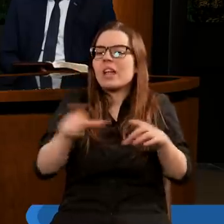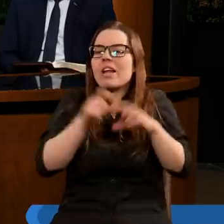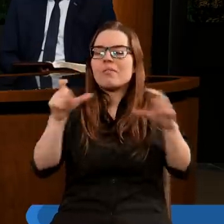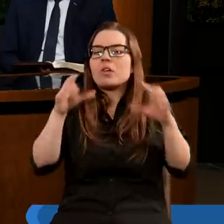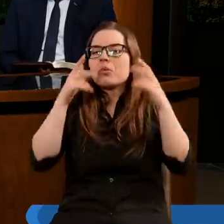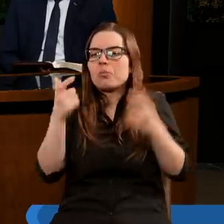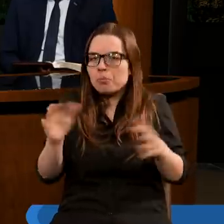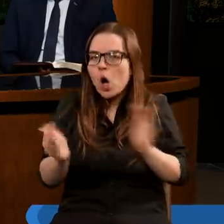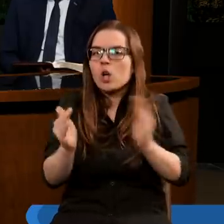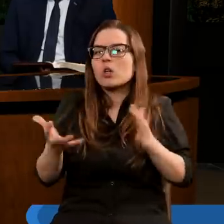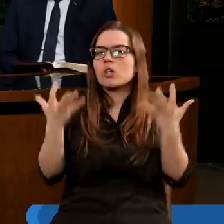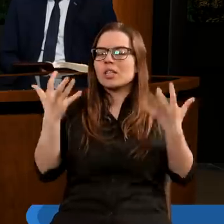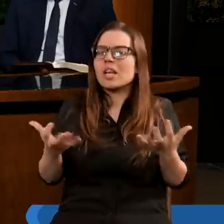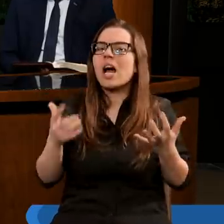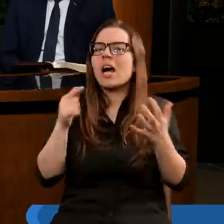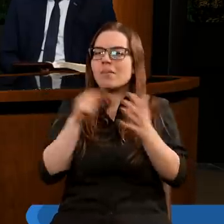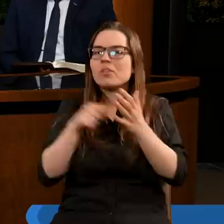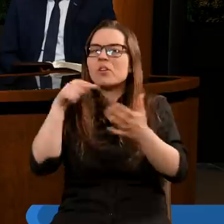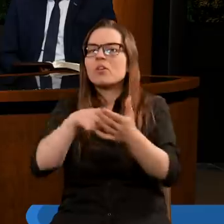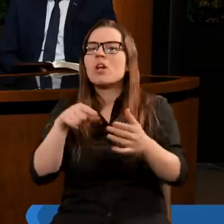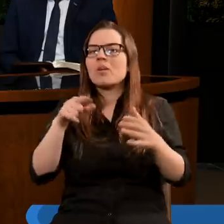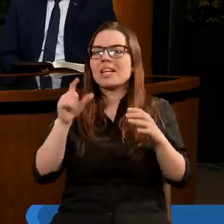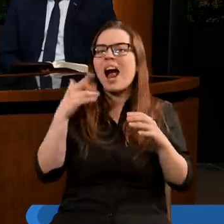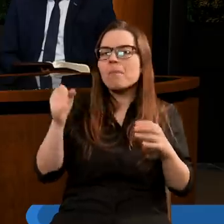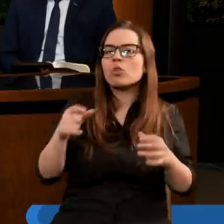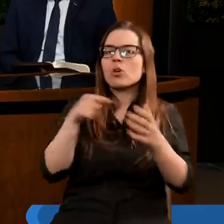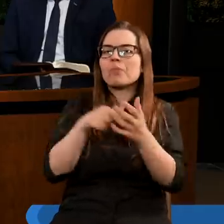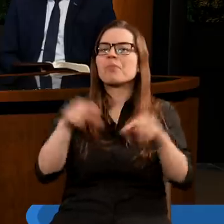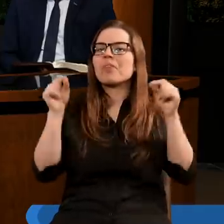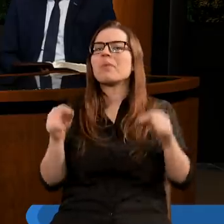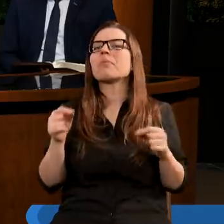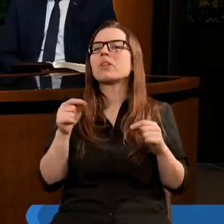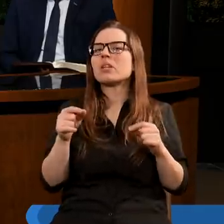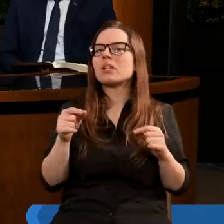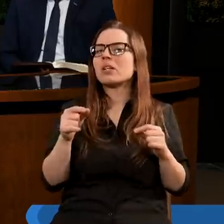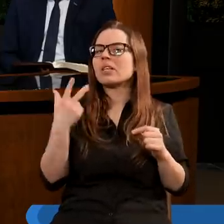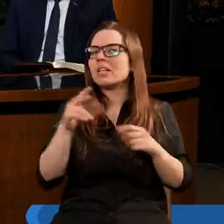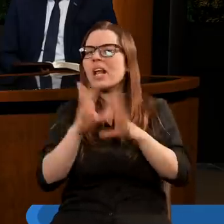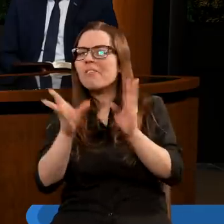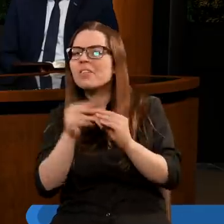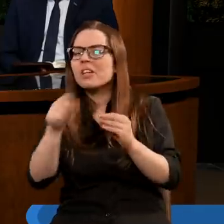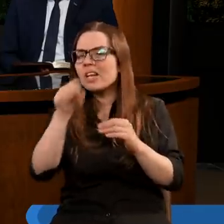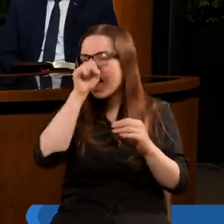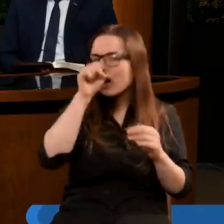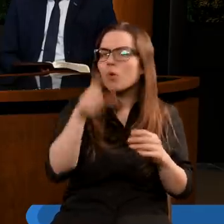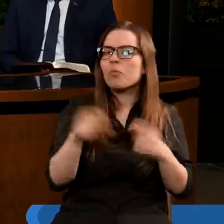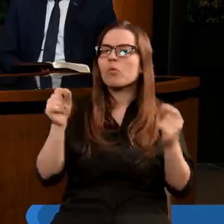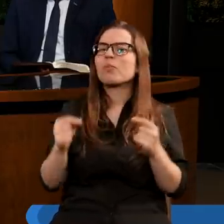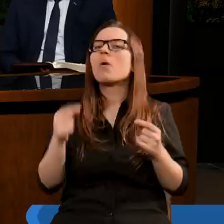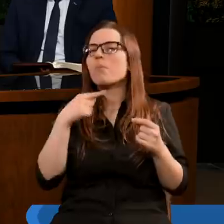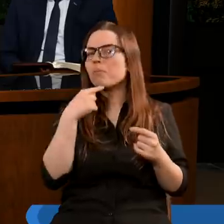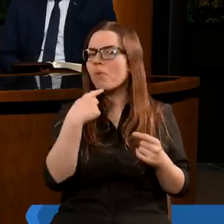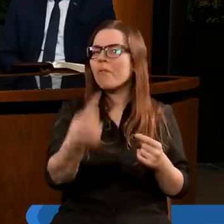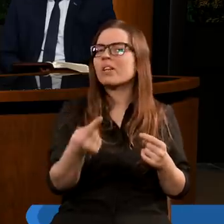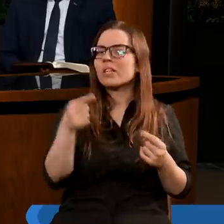skruszyć serce Faraona, który zatwardził się, powiedział, że nie wypuści Izraela z Egiptu. I Bóg